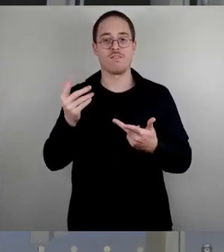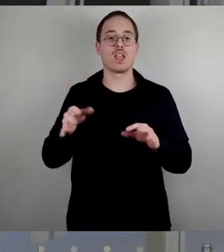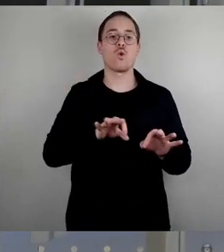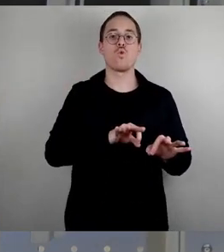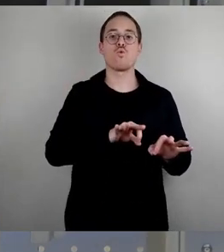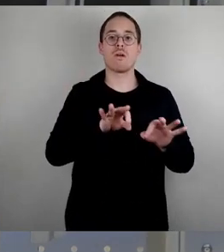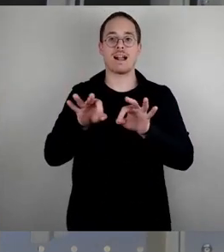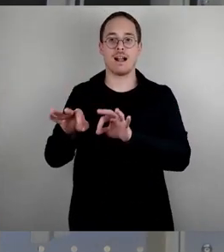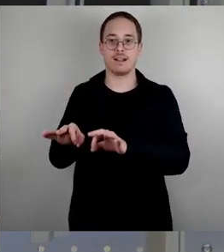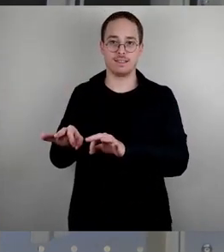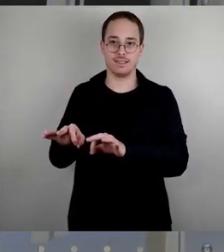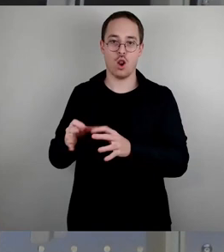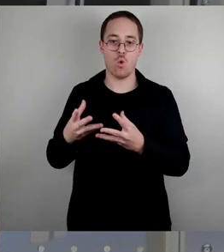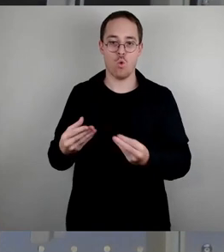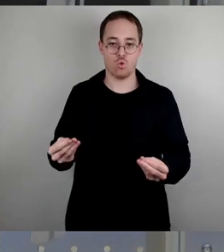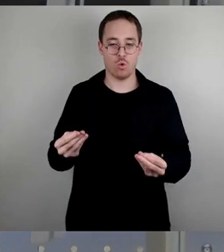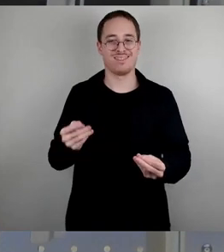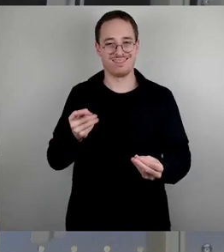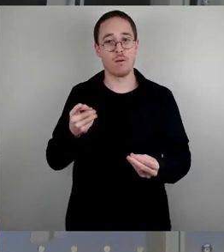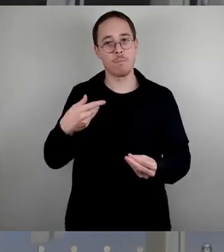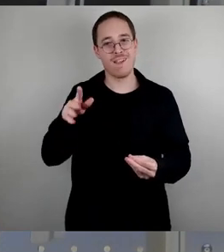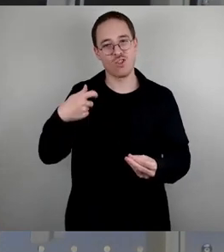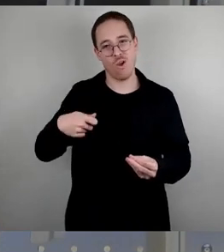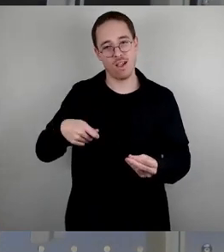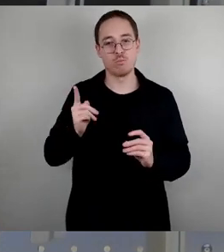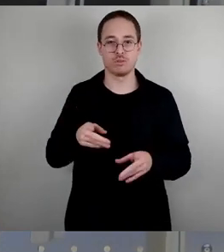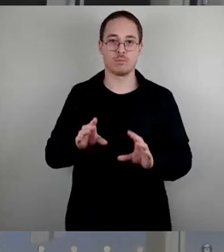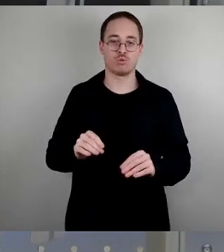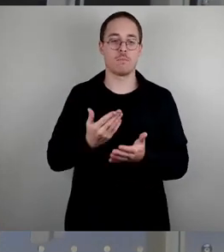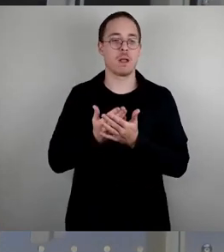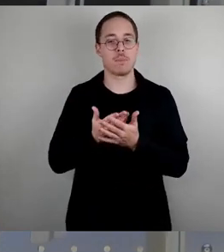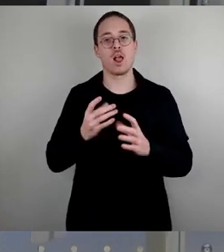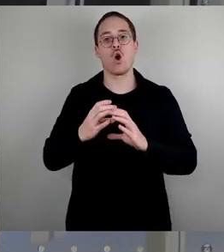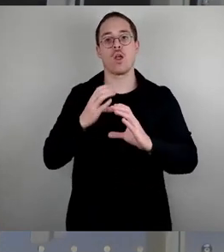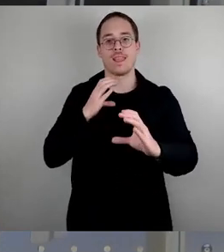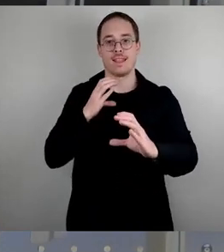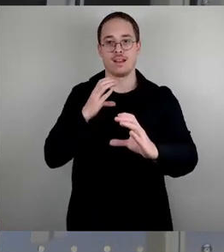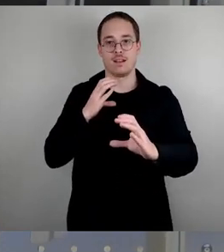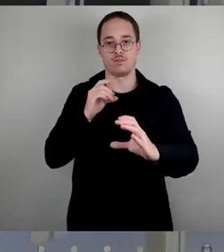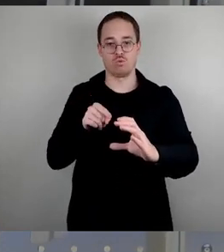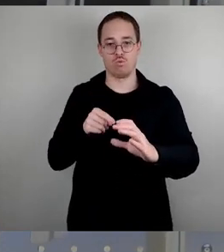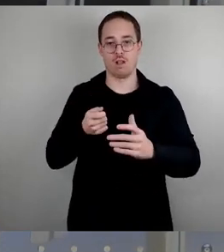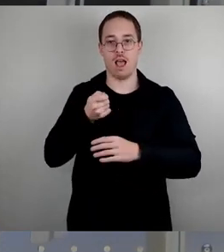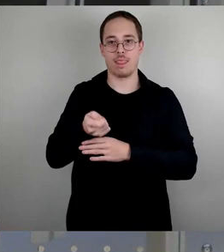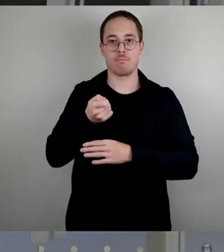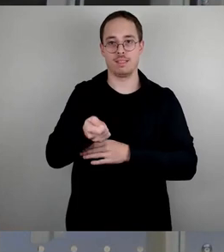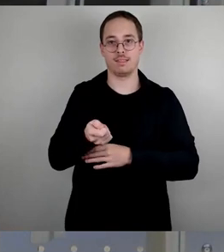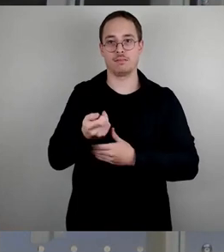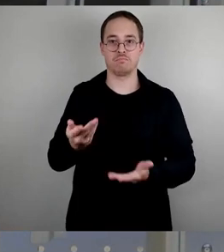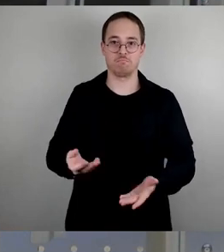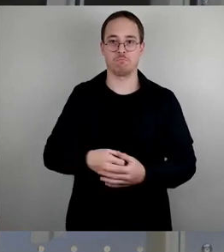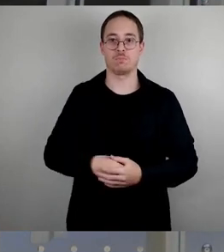im Moment nutzen müssen. Zum Beispiel angemietete Container. Das geht aber nicht nur uns so, das geht auch anderen